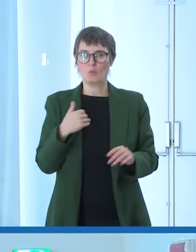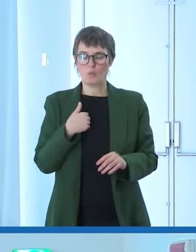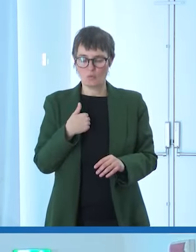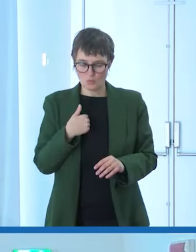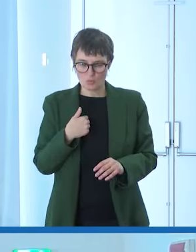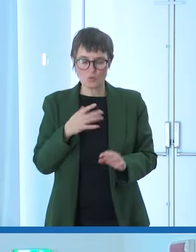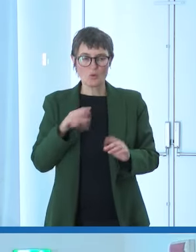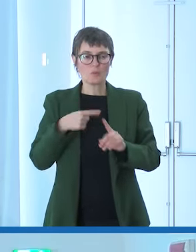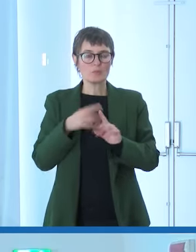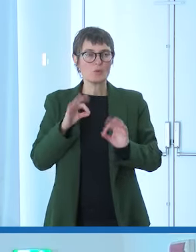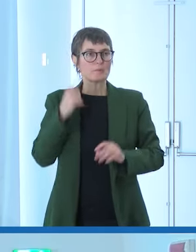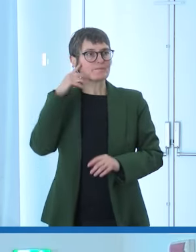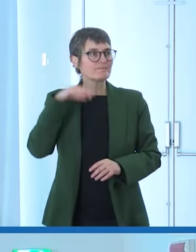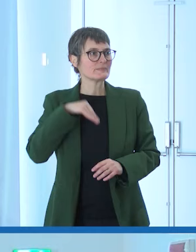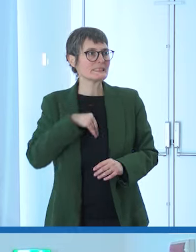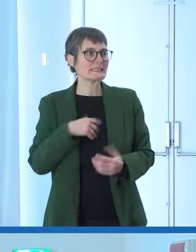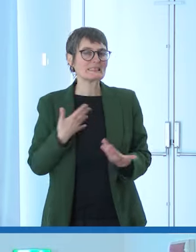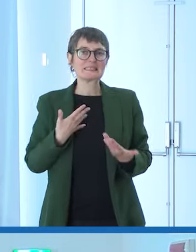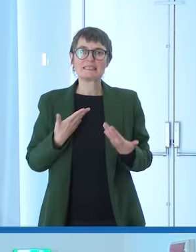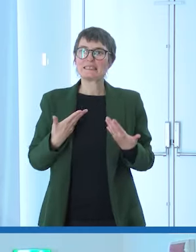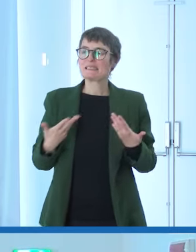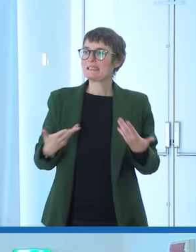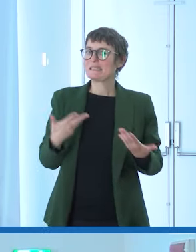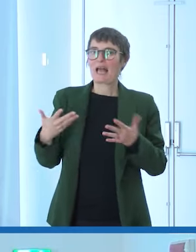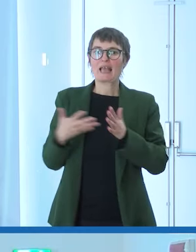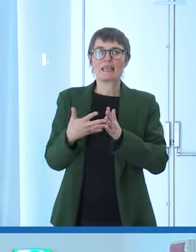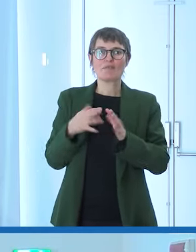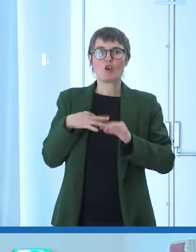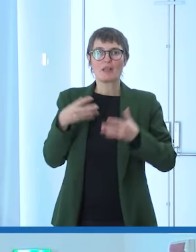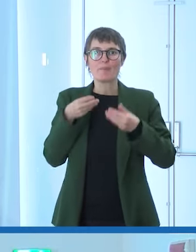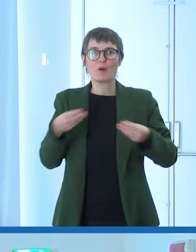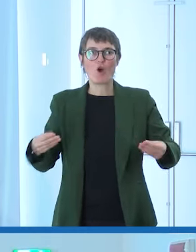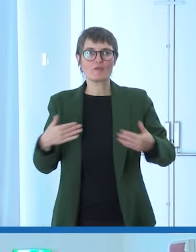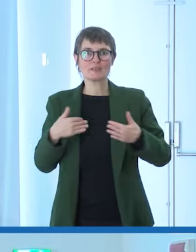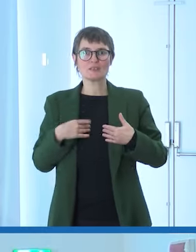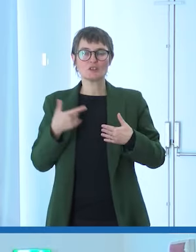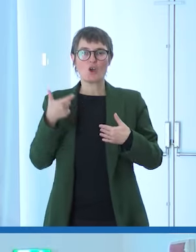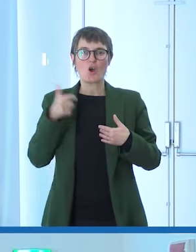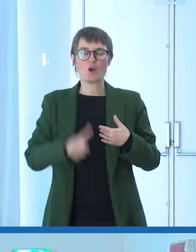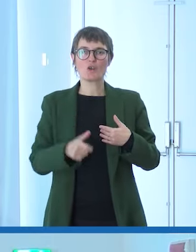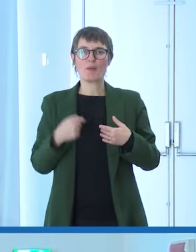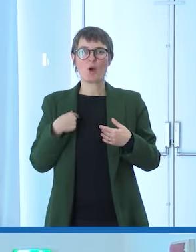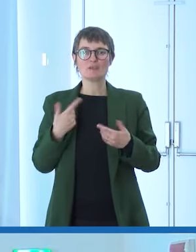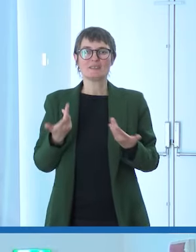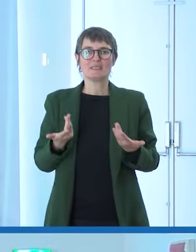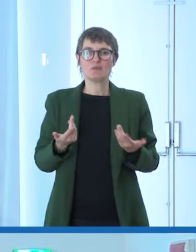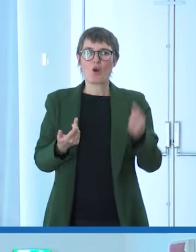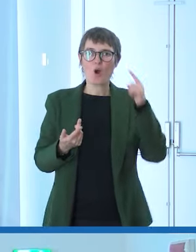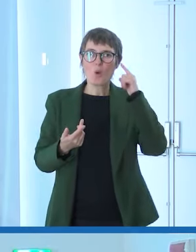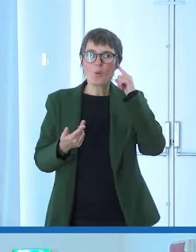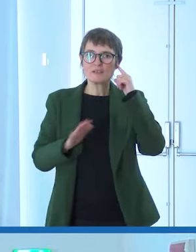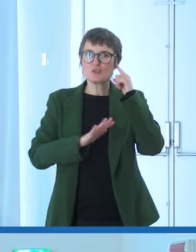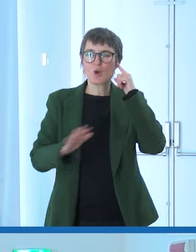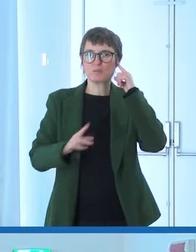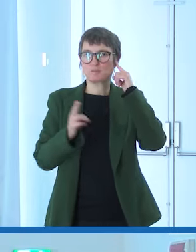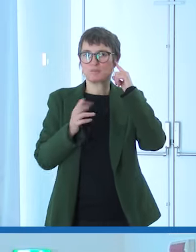non sentendo più da un orecchio avevo un altro orecchio che comunque sta ai limiti della sordità con un apparecchio acustico